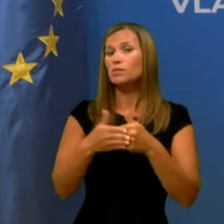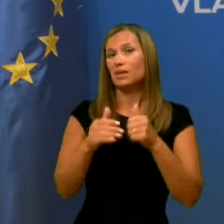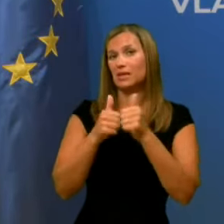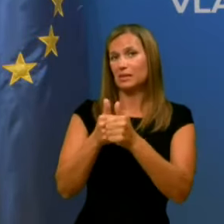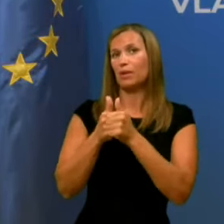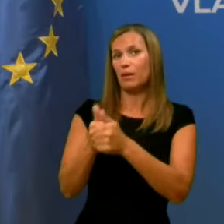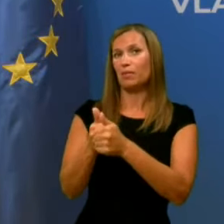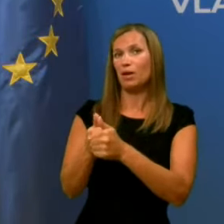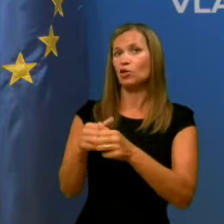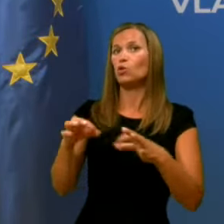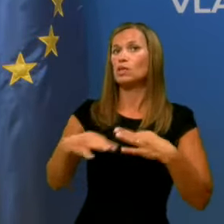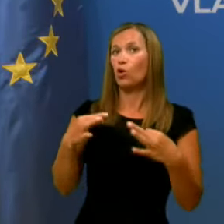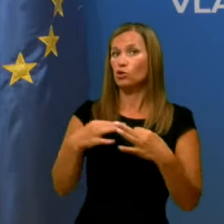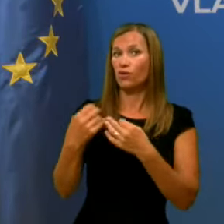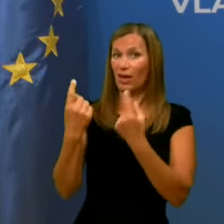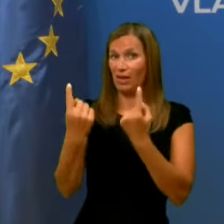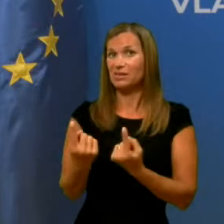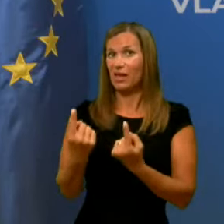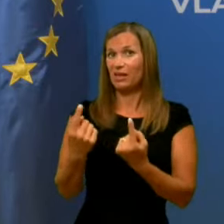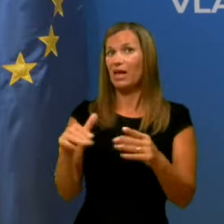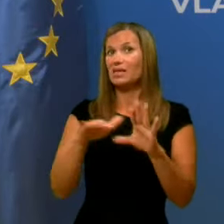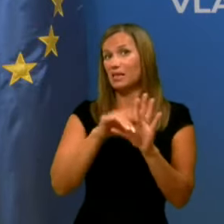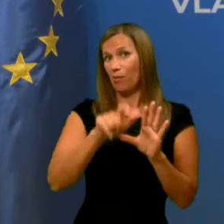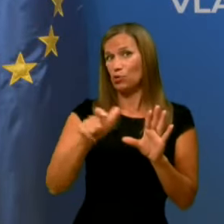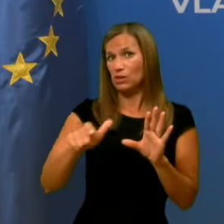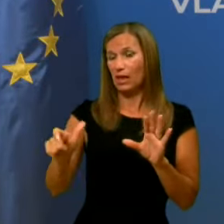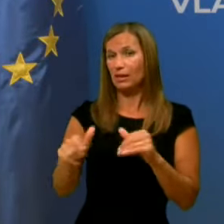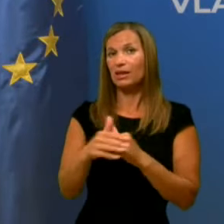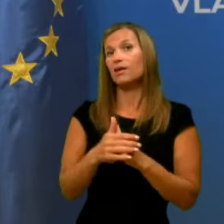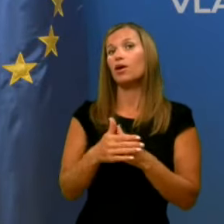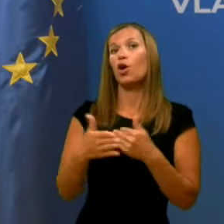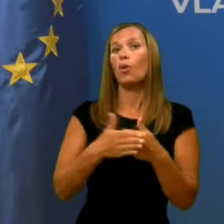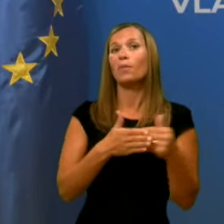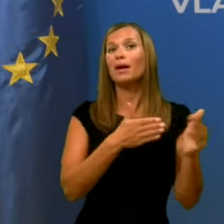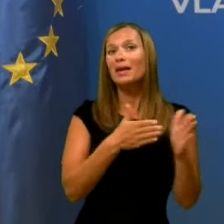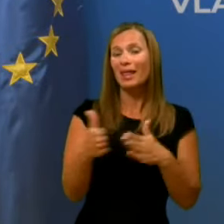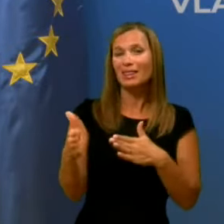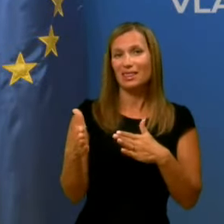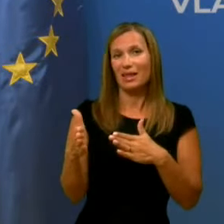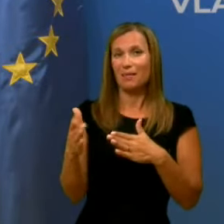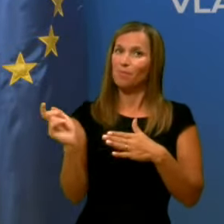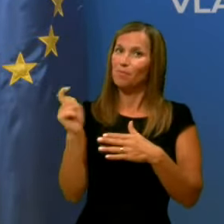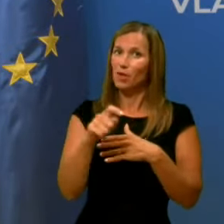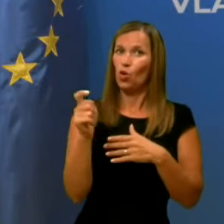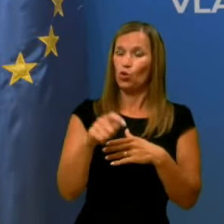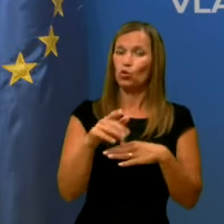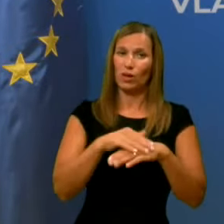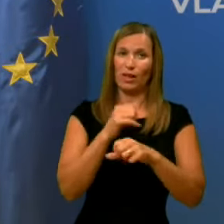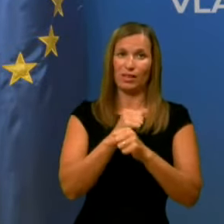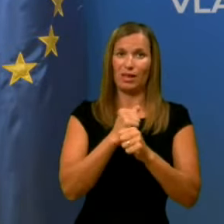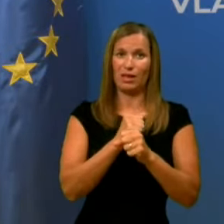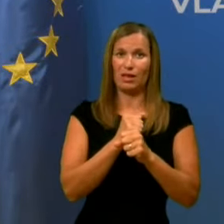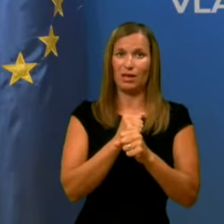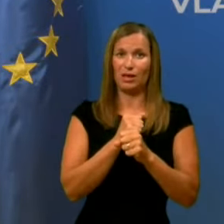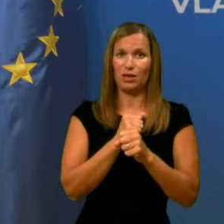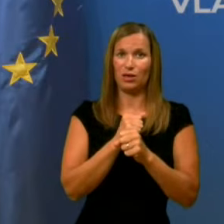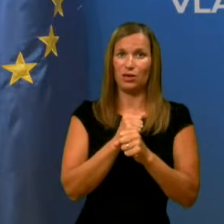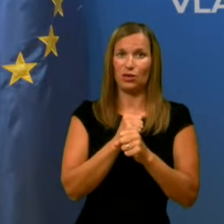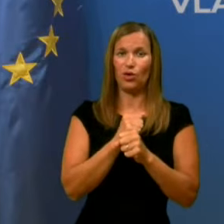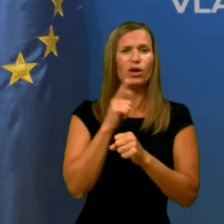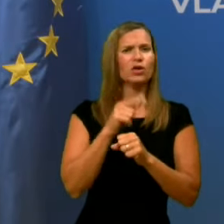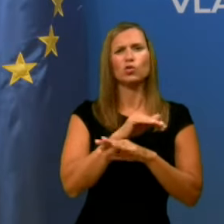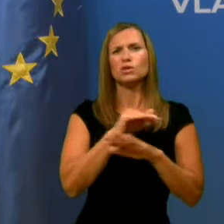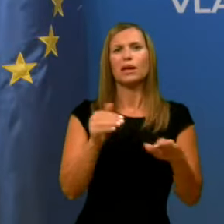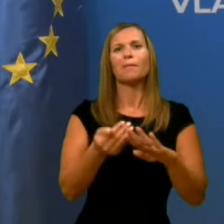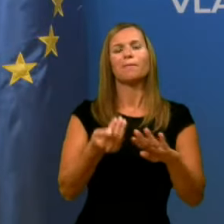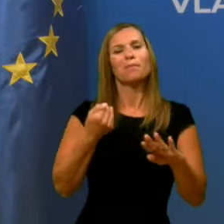zdravstvenega stanja zaposlenih ob rednem prihodu na delo in vseh preventivnih